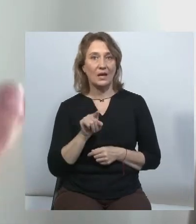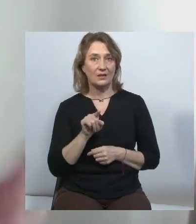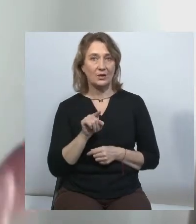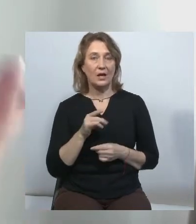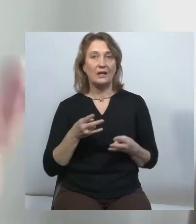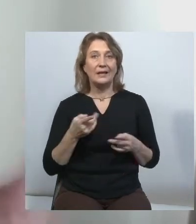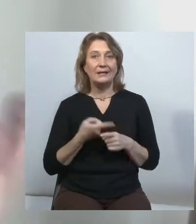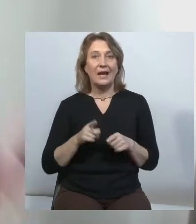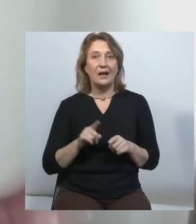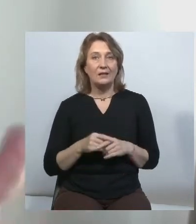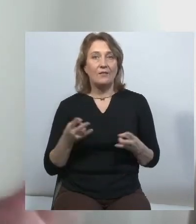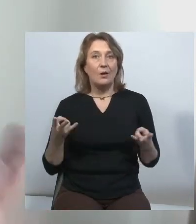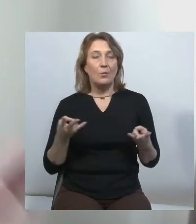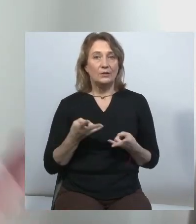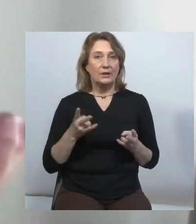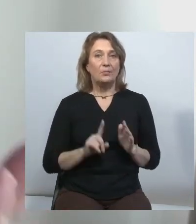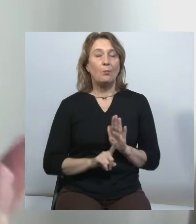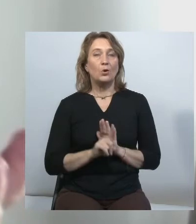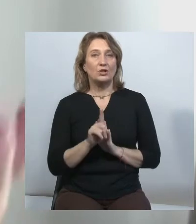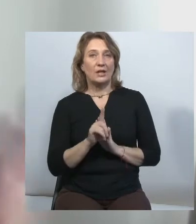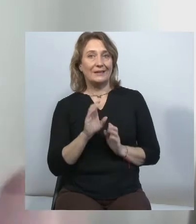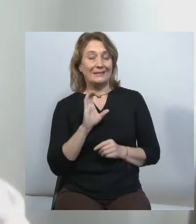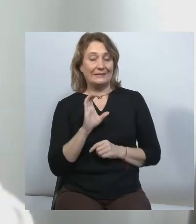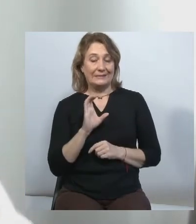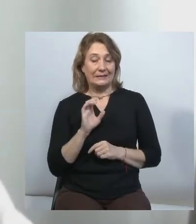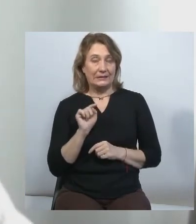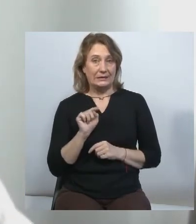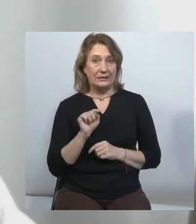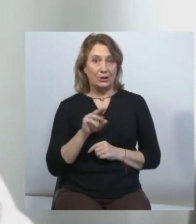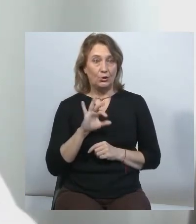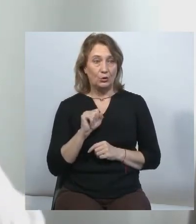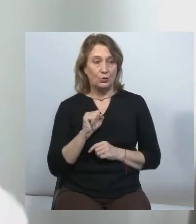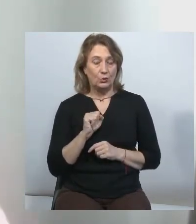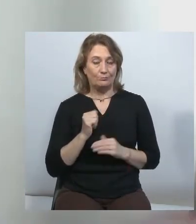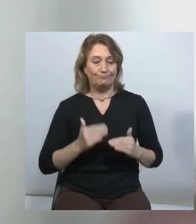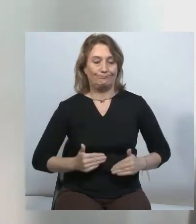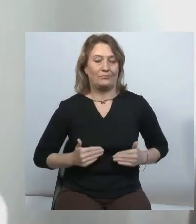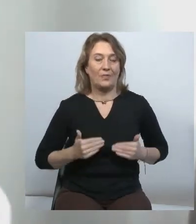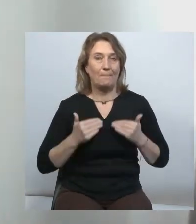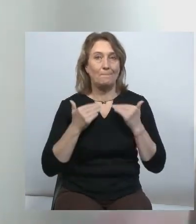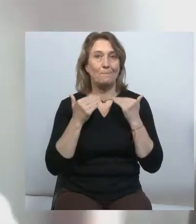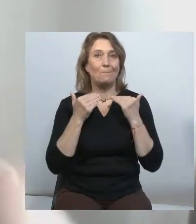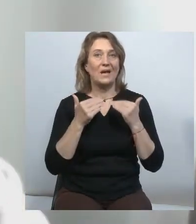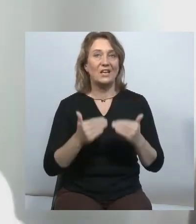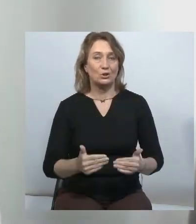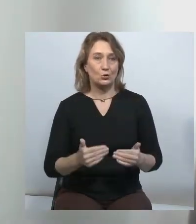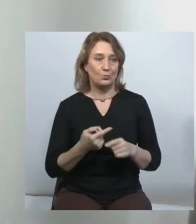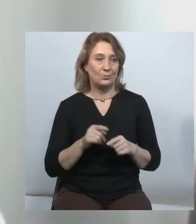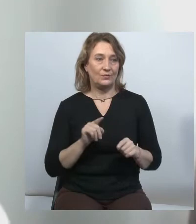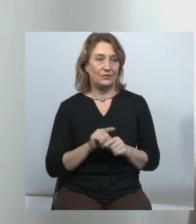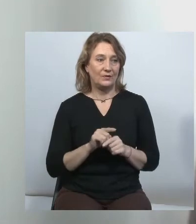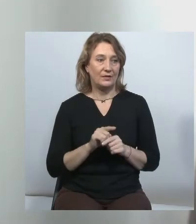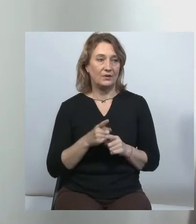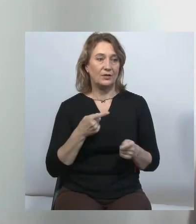потрібно почати з того, що переступити із феодалізму